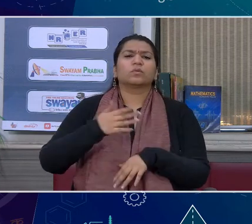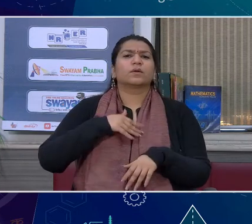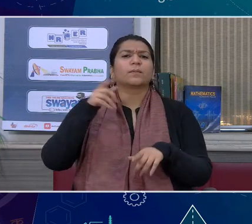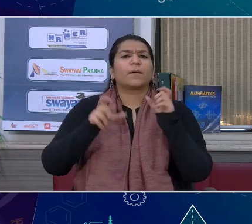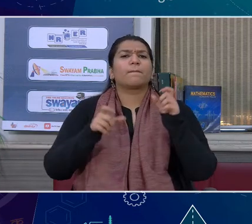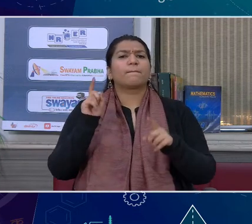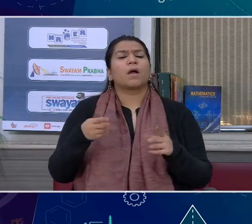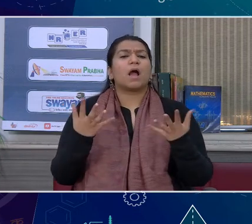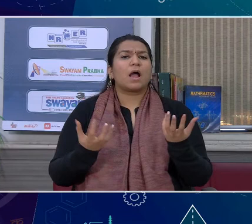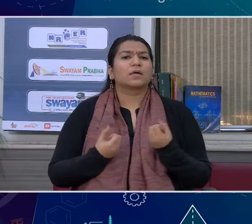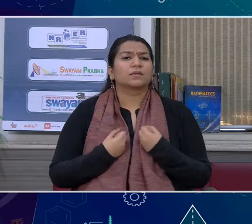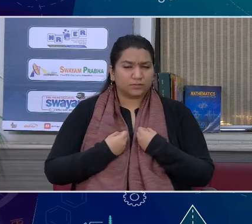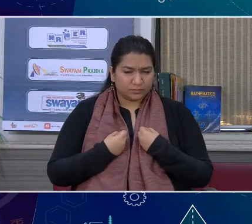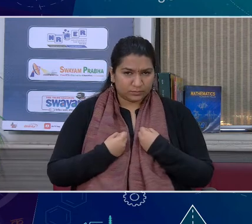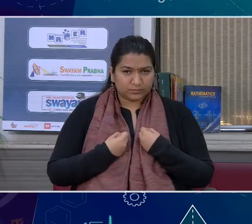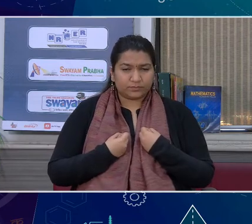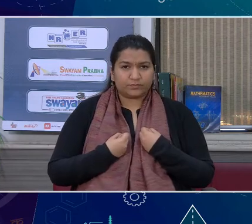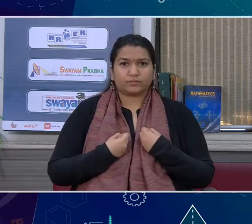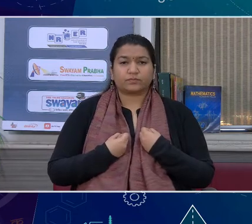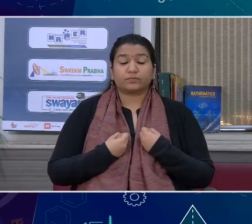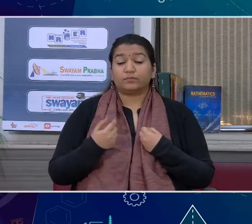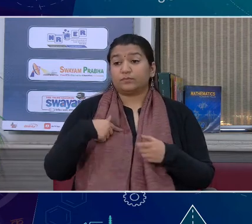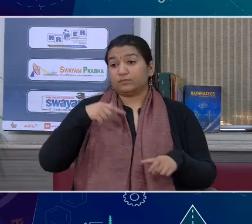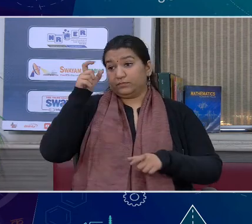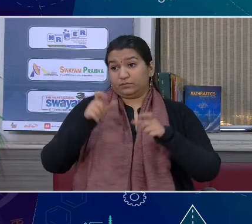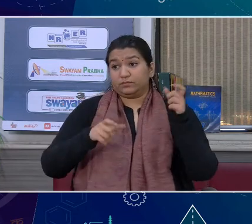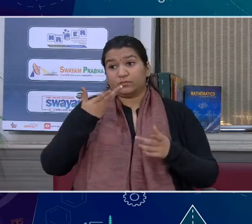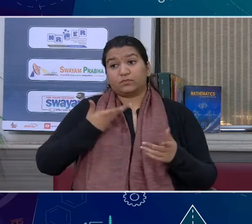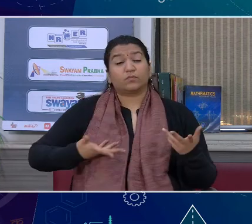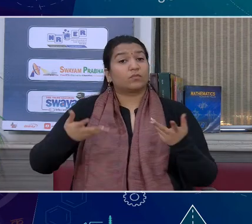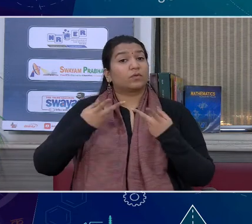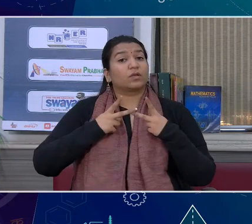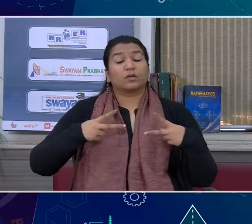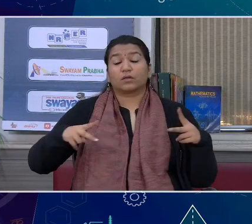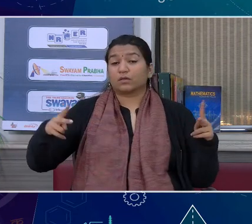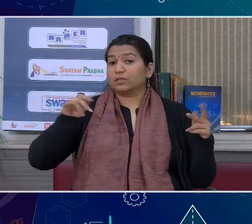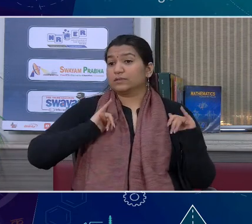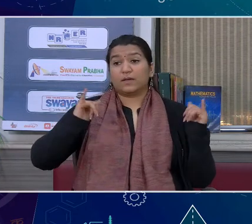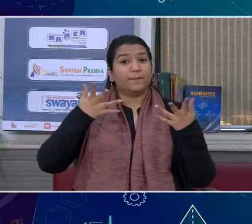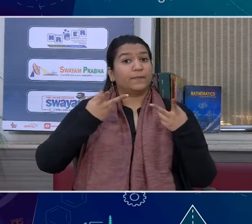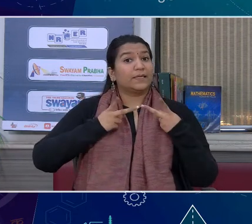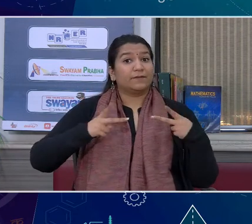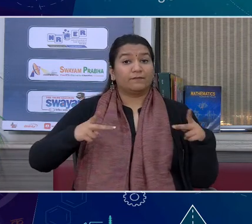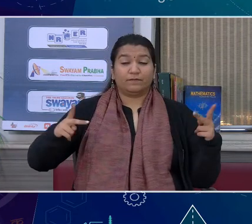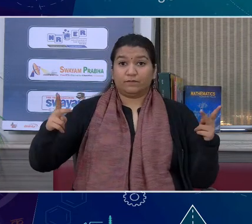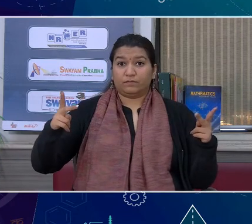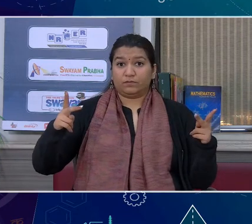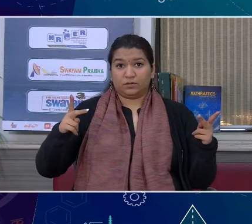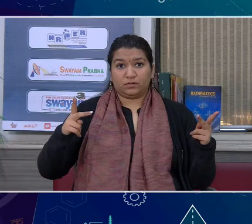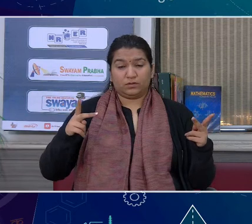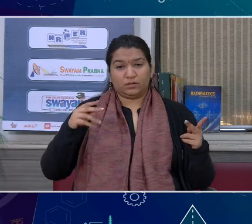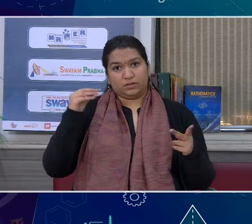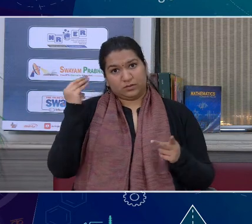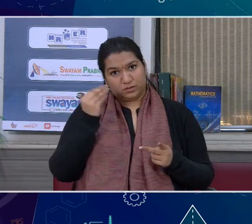बात कर है यह मान के छलिए निए रोगा है भाइब कोई नहीं है उनीक